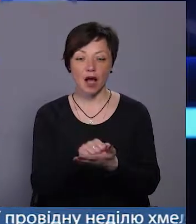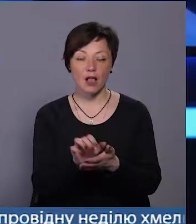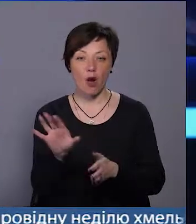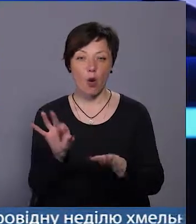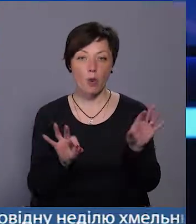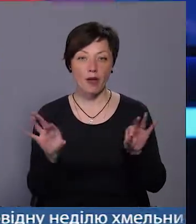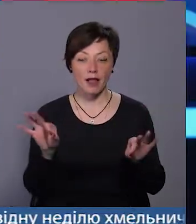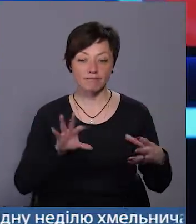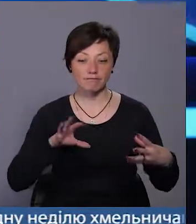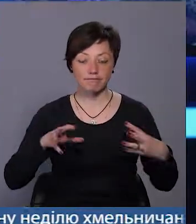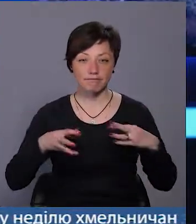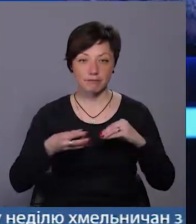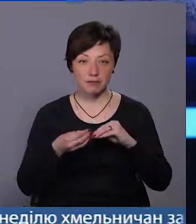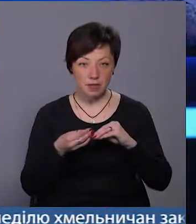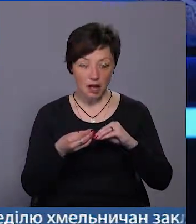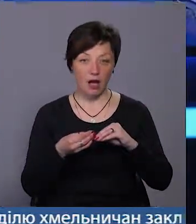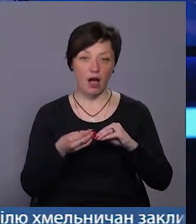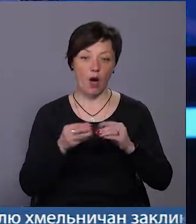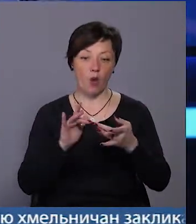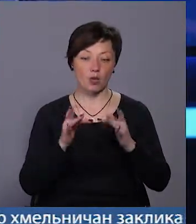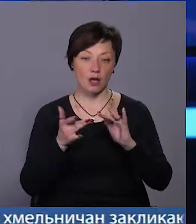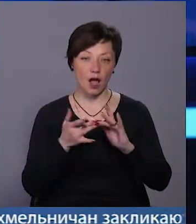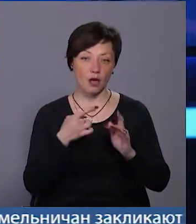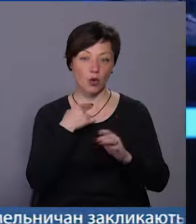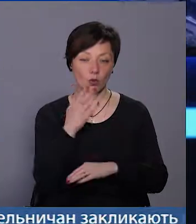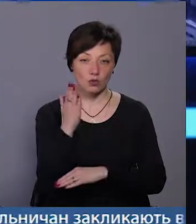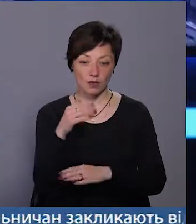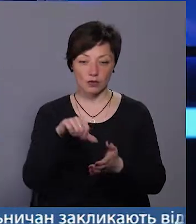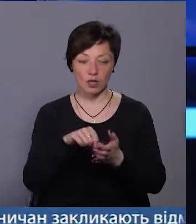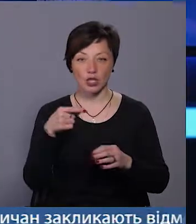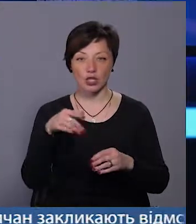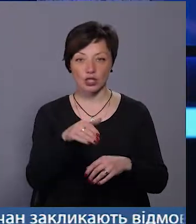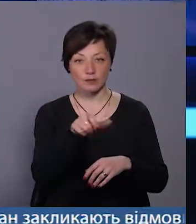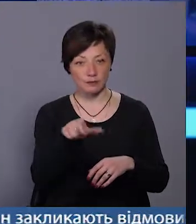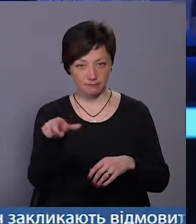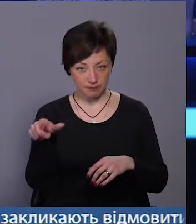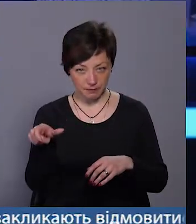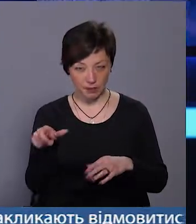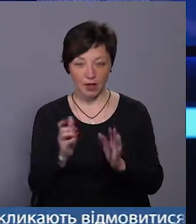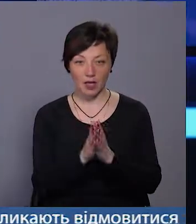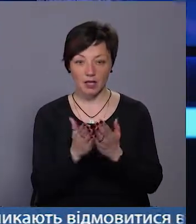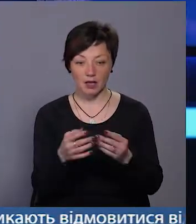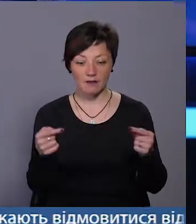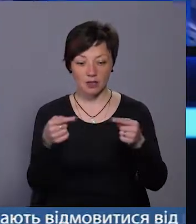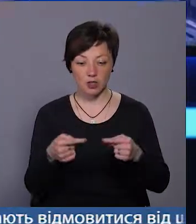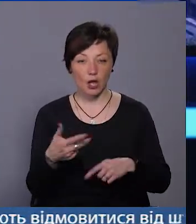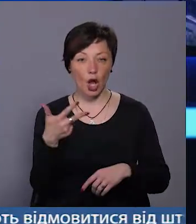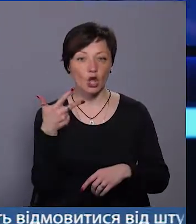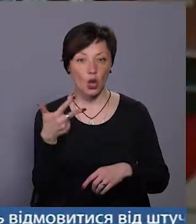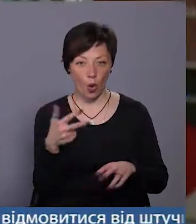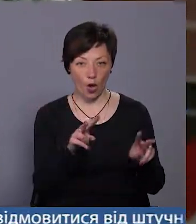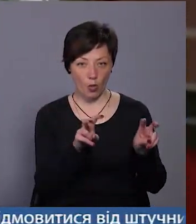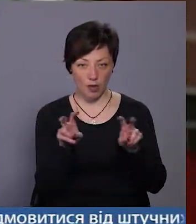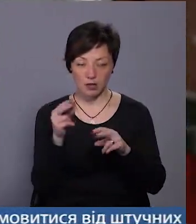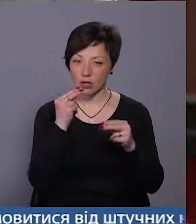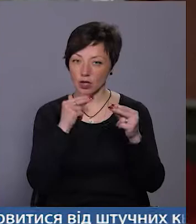за підсумками онлайн-голосування. Участь у ньому взяли майже тисячу респондентів. Книги визначали у трьох номінаціях.